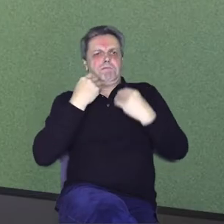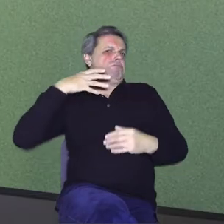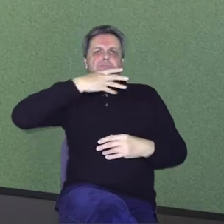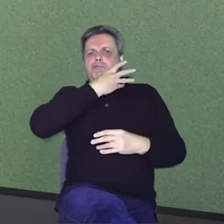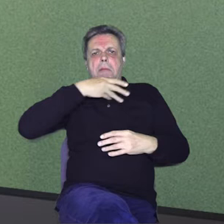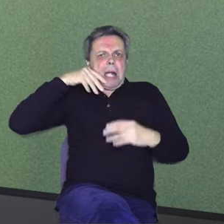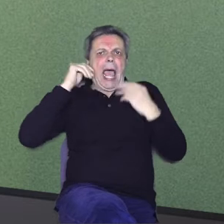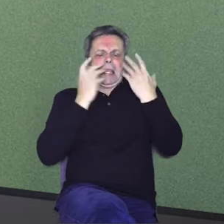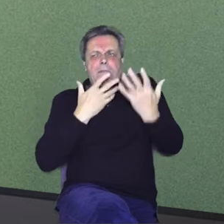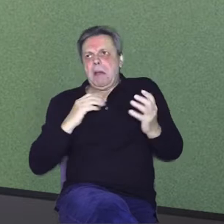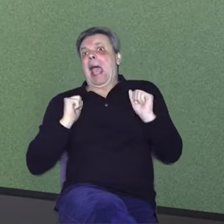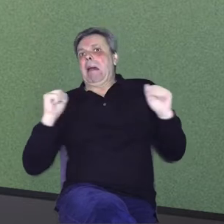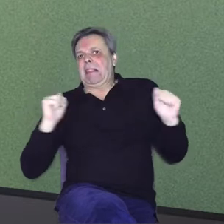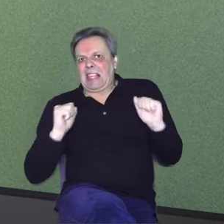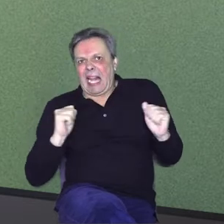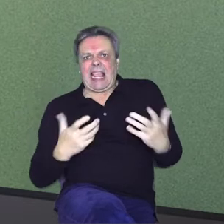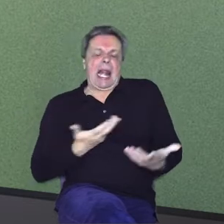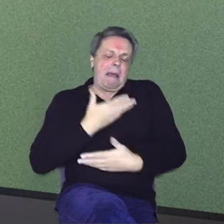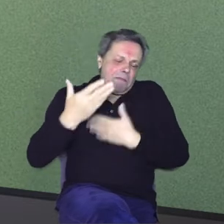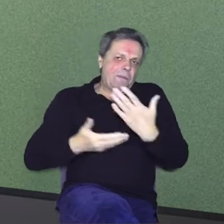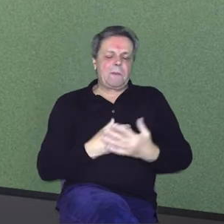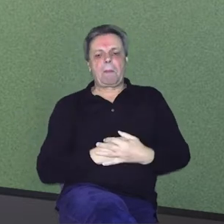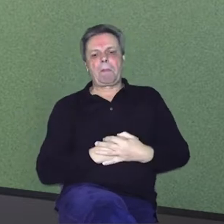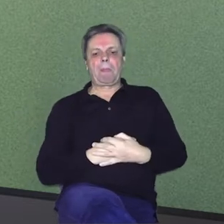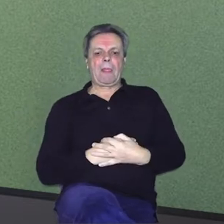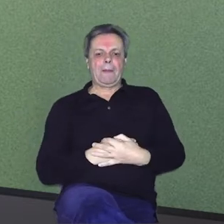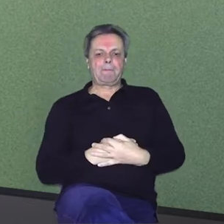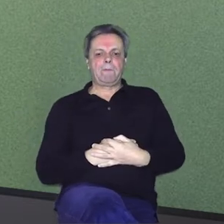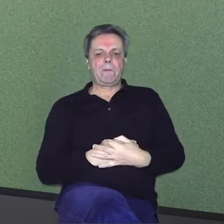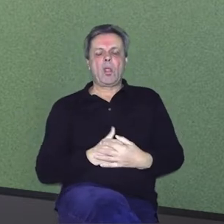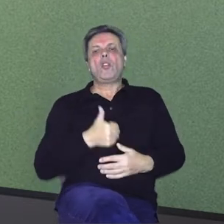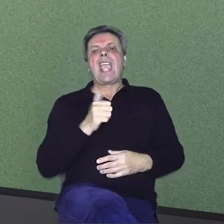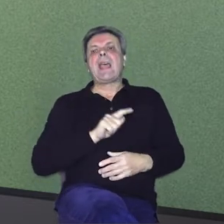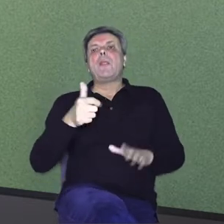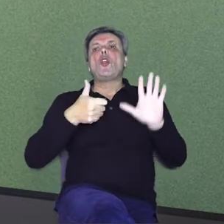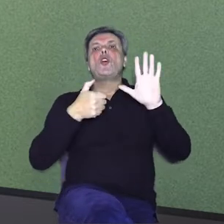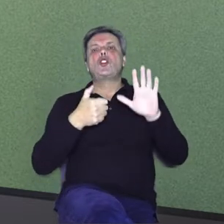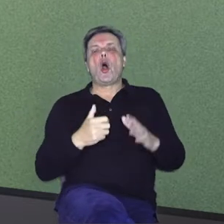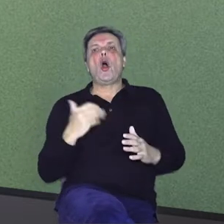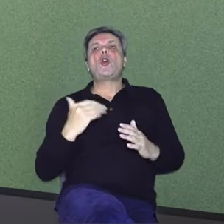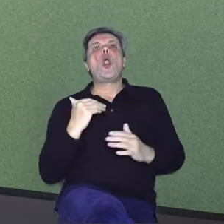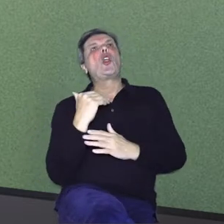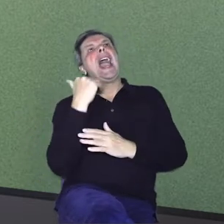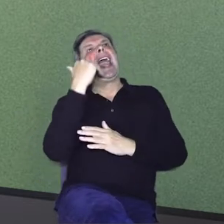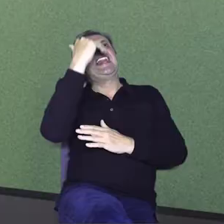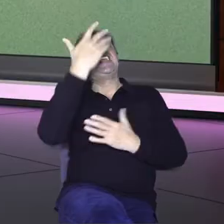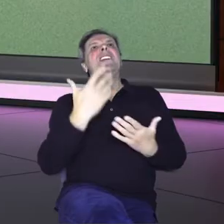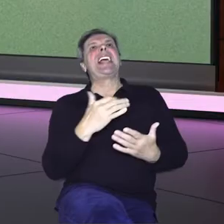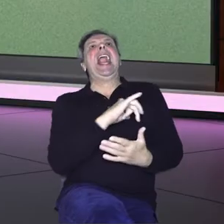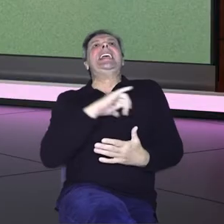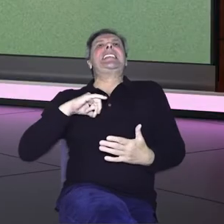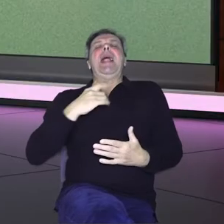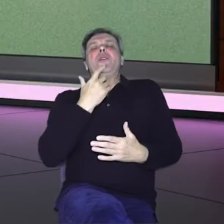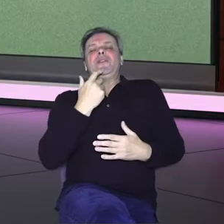soja, čonteretane i slične stvari. I od 1 do 100, kolika je djestvica narcisoidnosti u